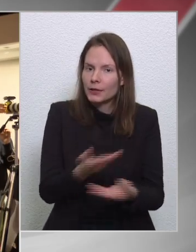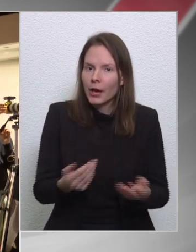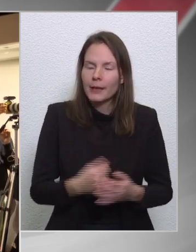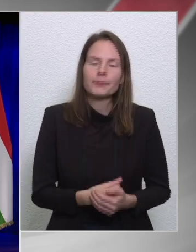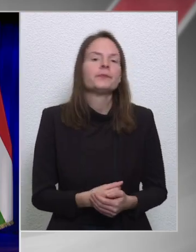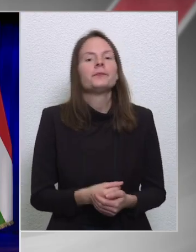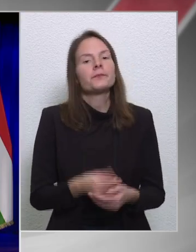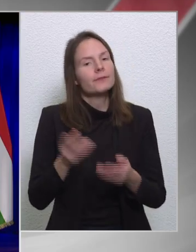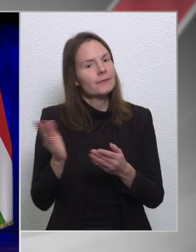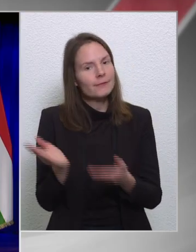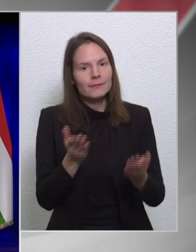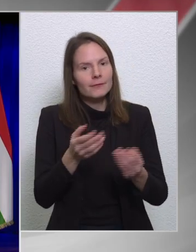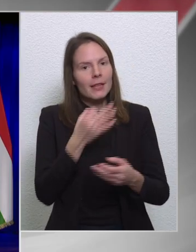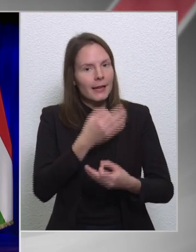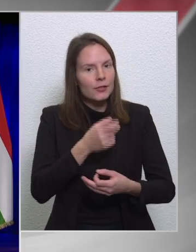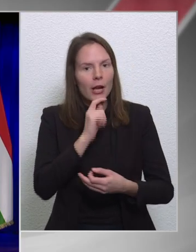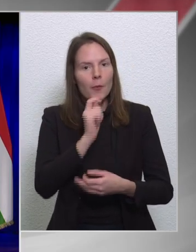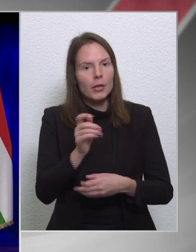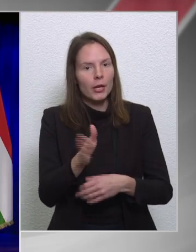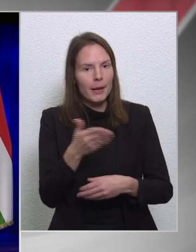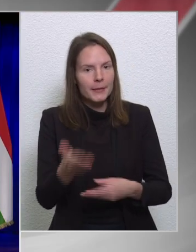Jó, hátnek a kérdések Magyar Nemzet.